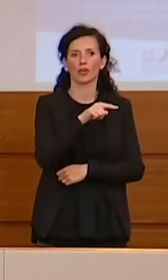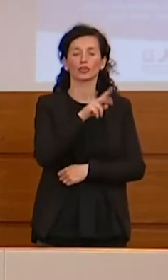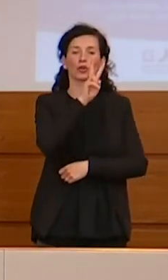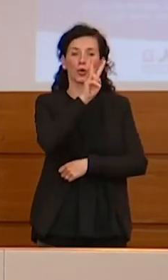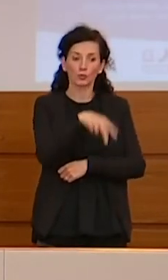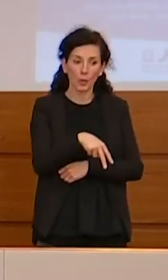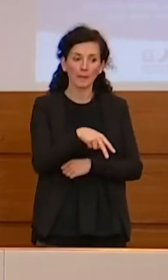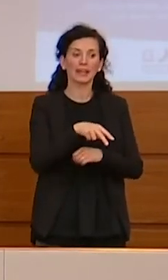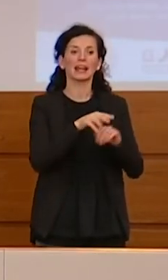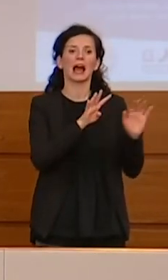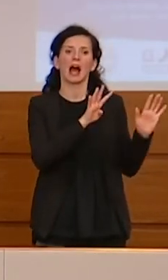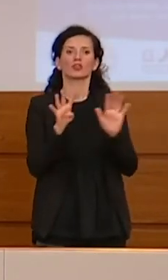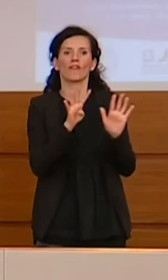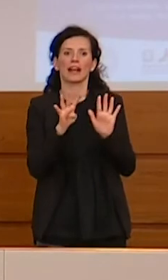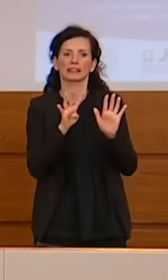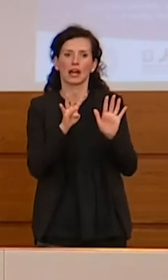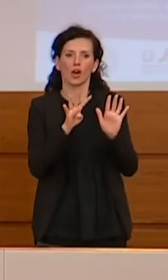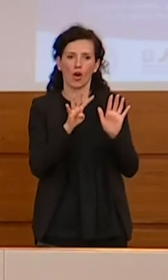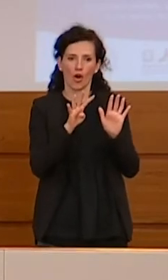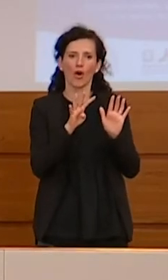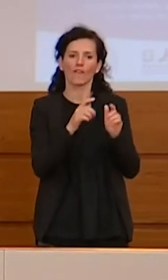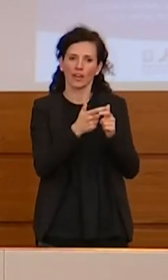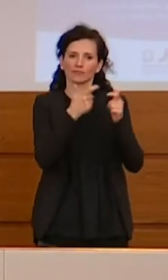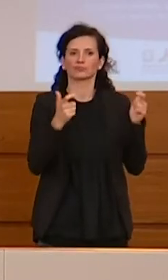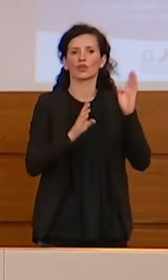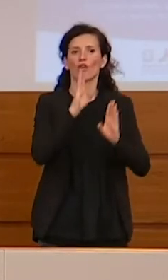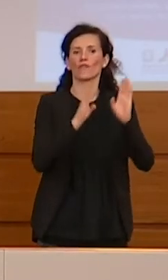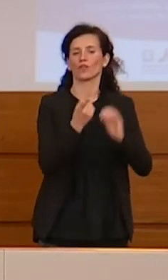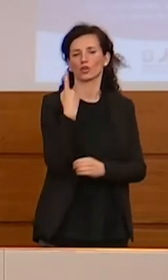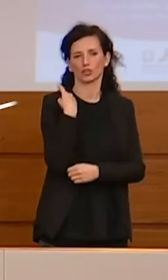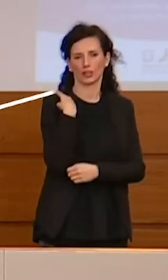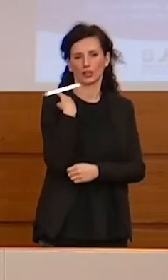.099 in più rispetto al dato di ieri.